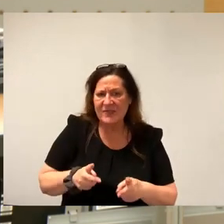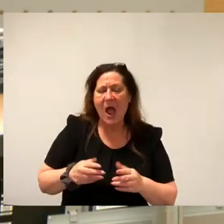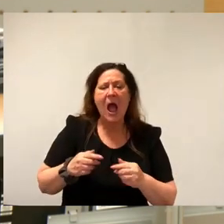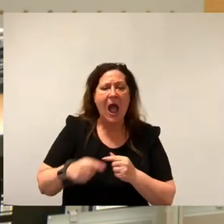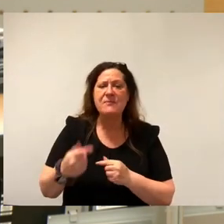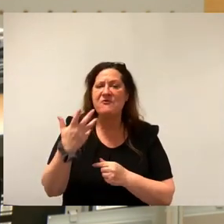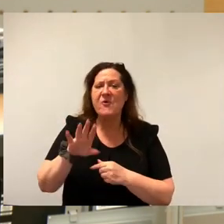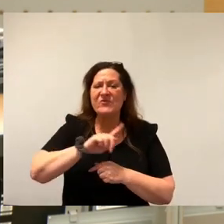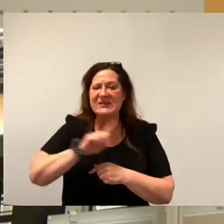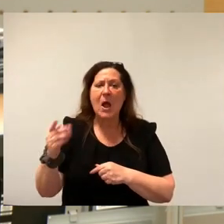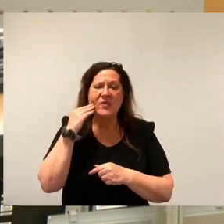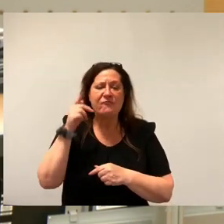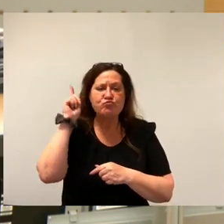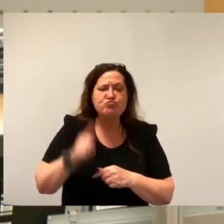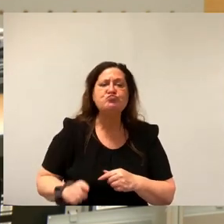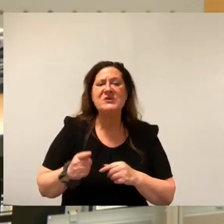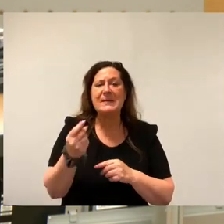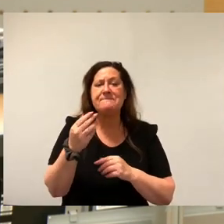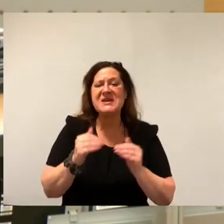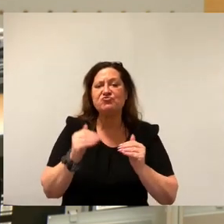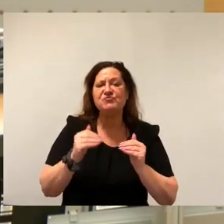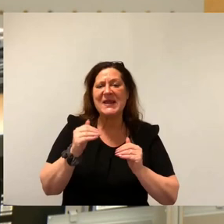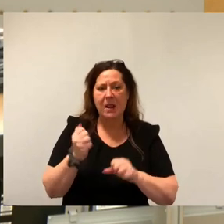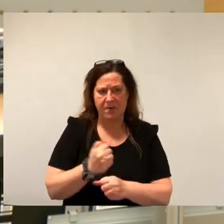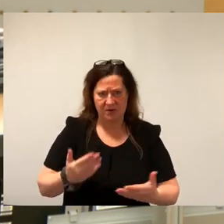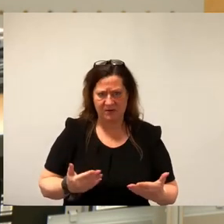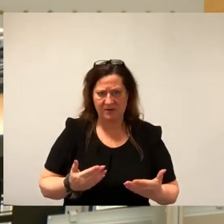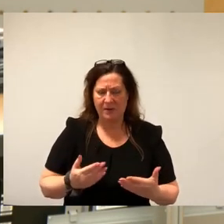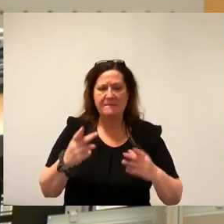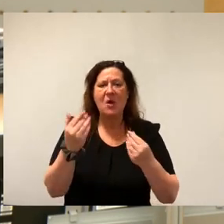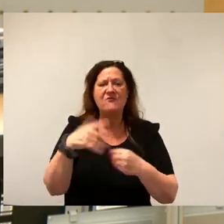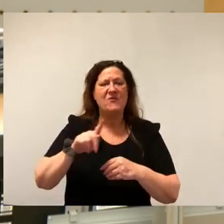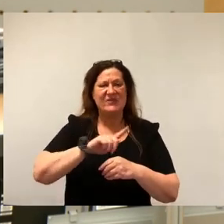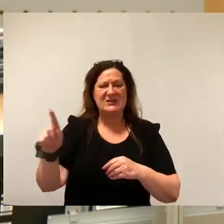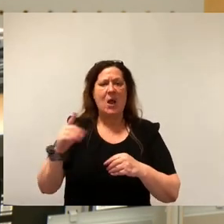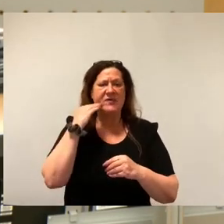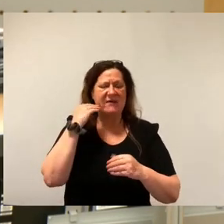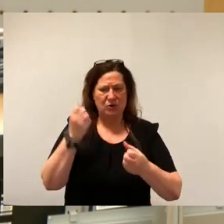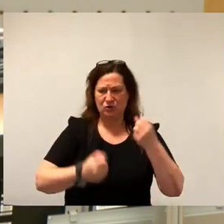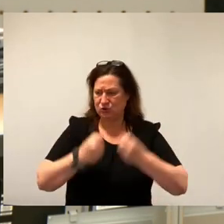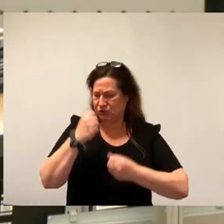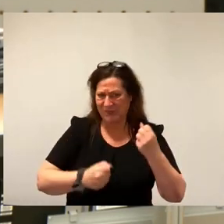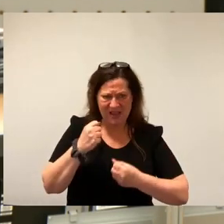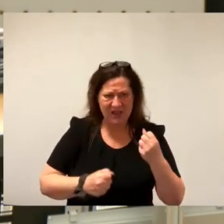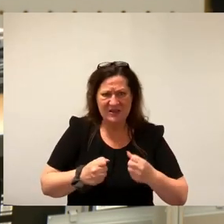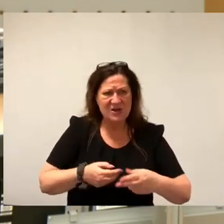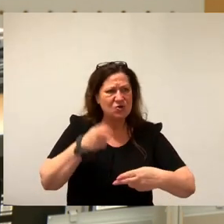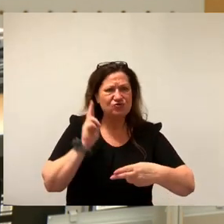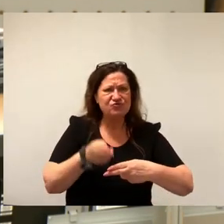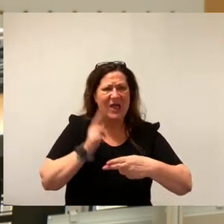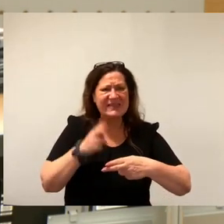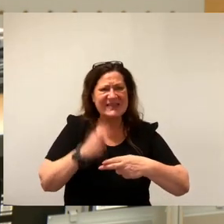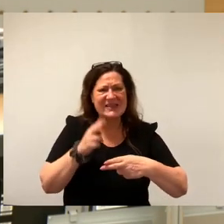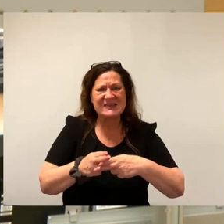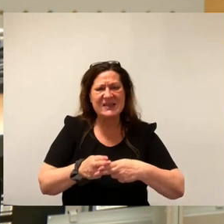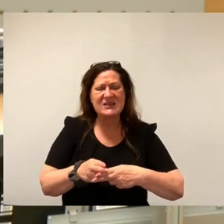erstellen haben. Dass es bei einer Einwohnerzahl von 50.000 Einwohnern schwierig wird, die notwendige statistische Stichprobenzahl zu erreichen,